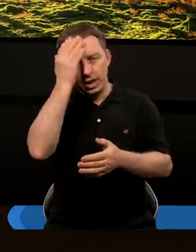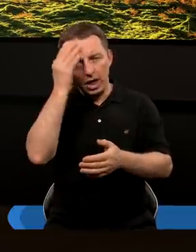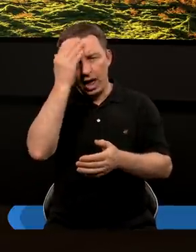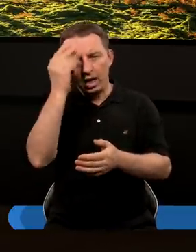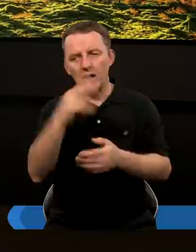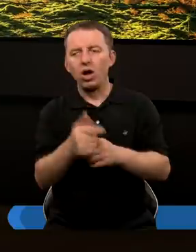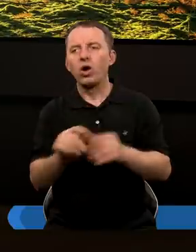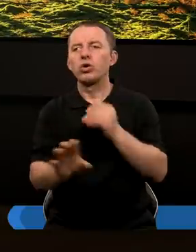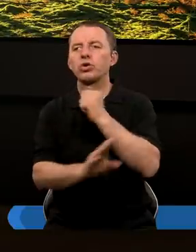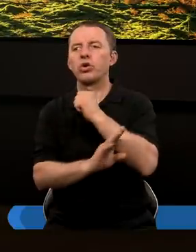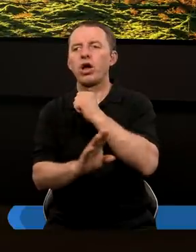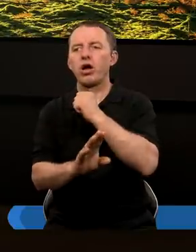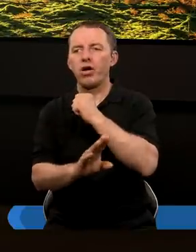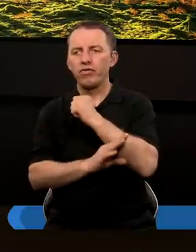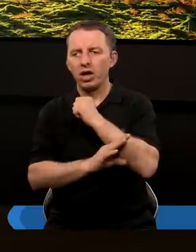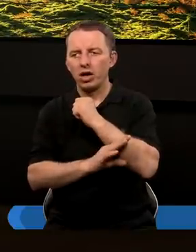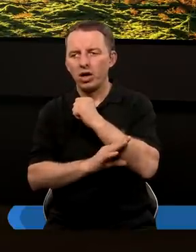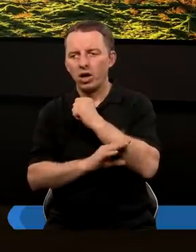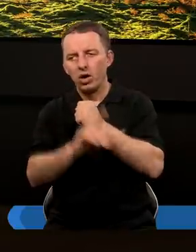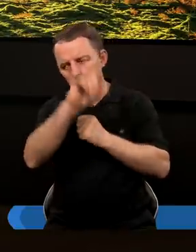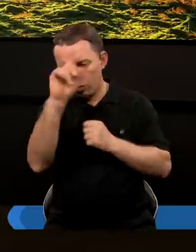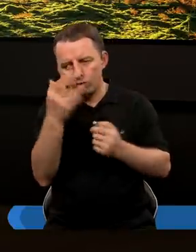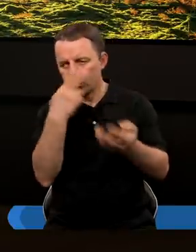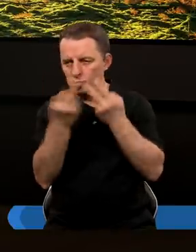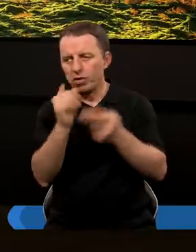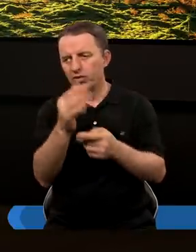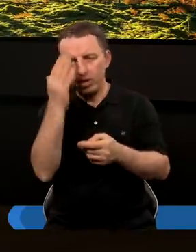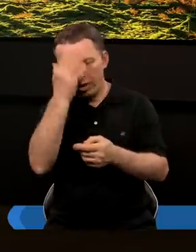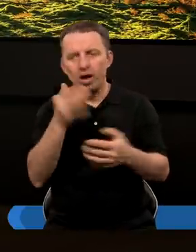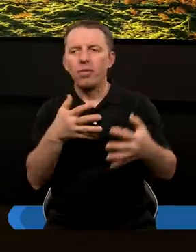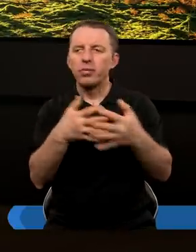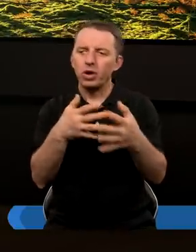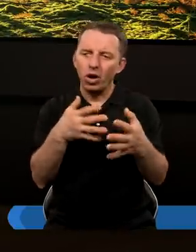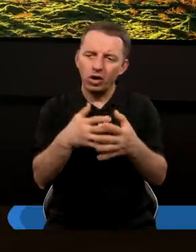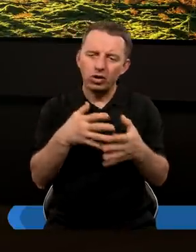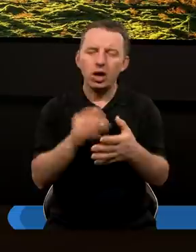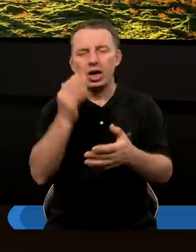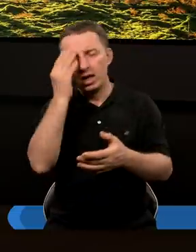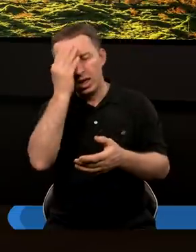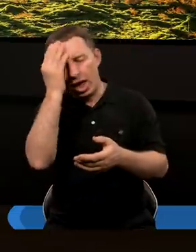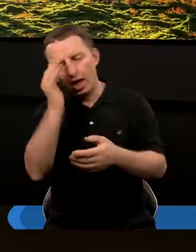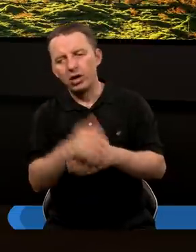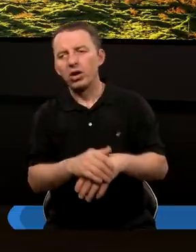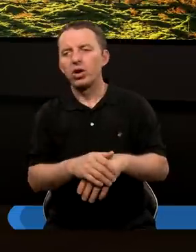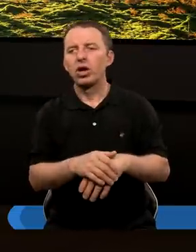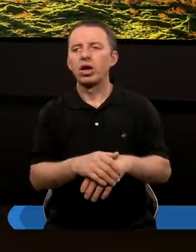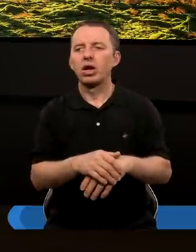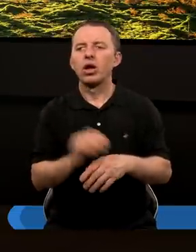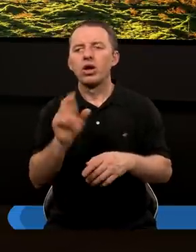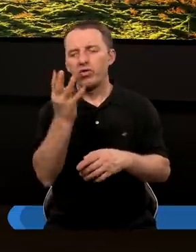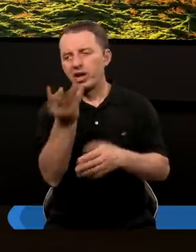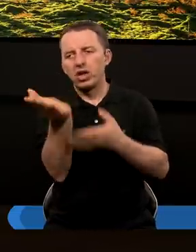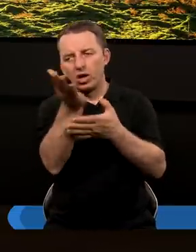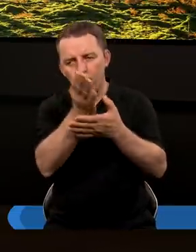Nebukatnesara odrzewie. Ludzie szukają w tym śnie prostwa, ale przecież jest to sen, który według